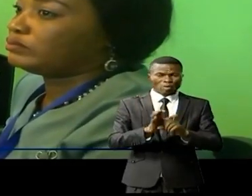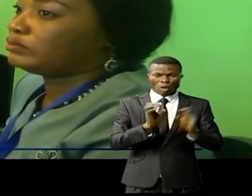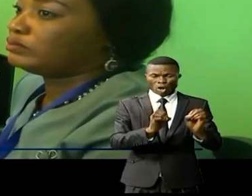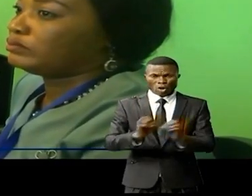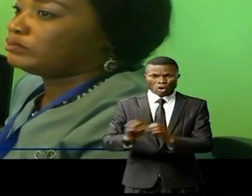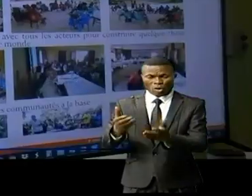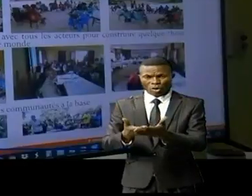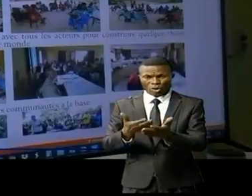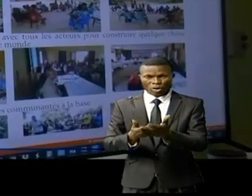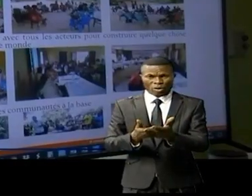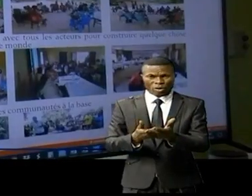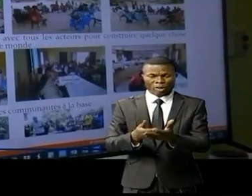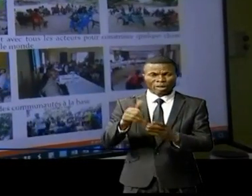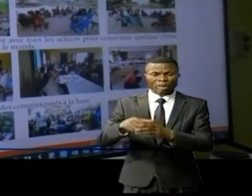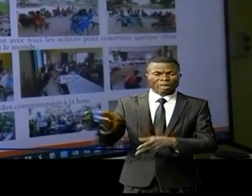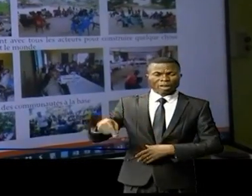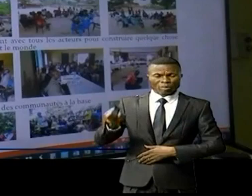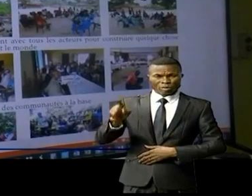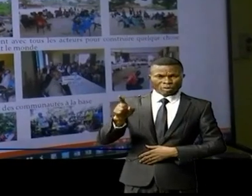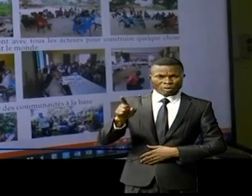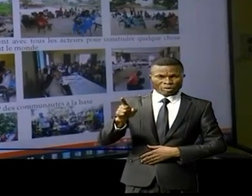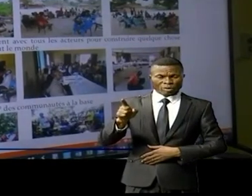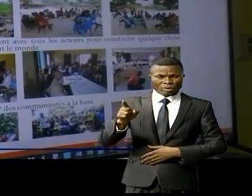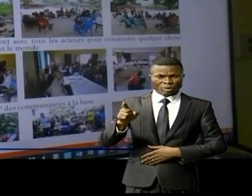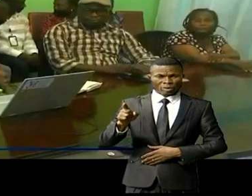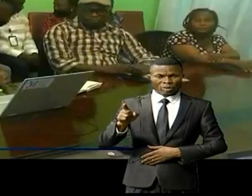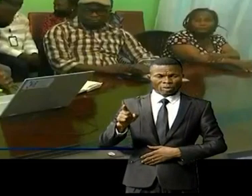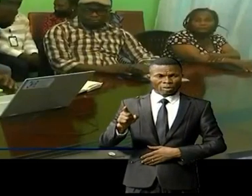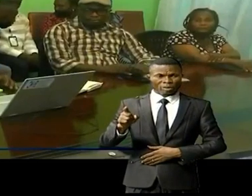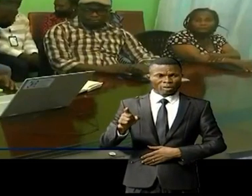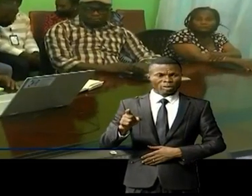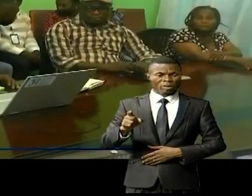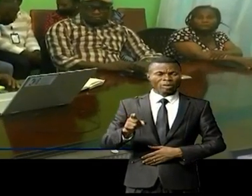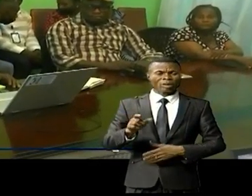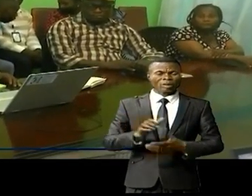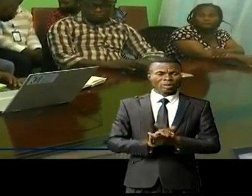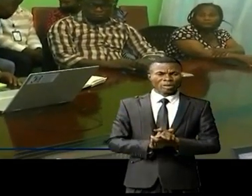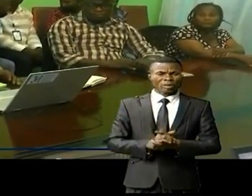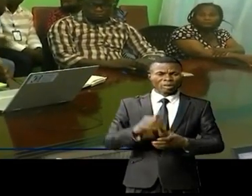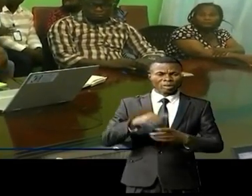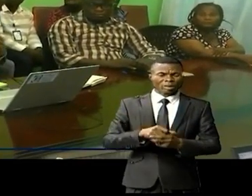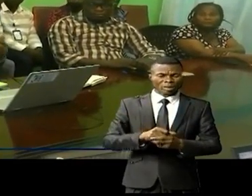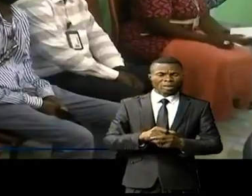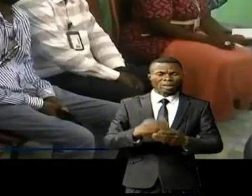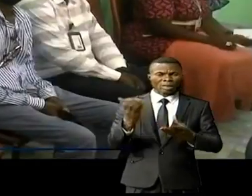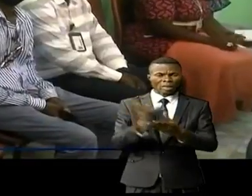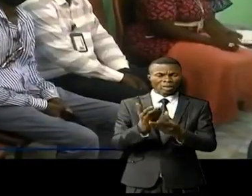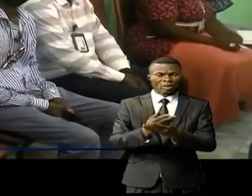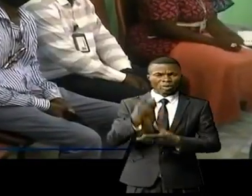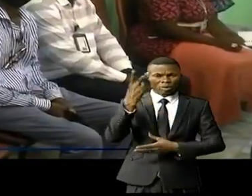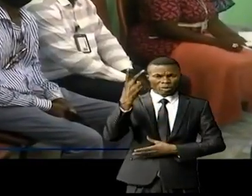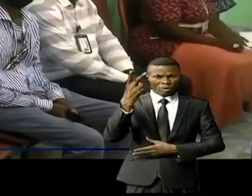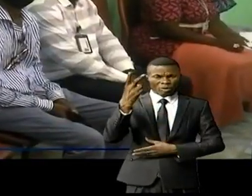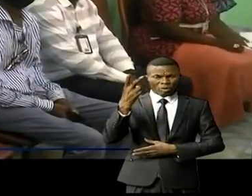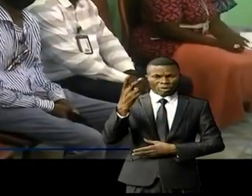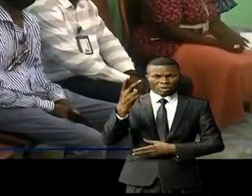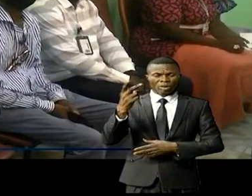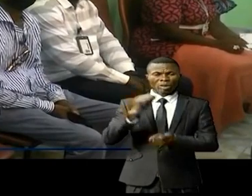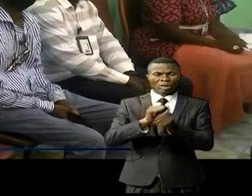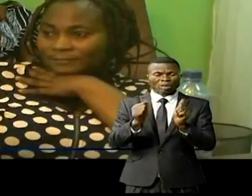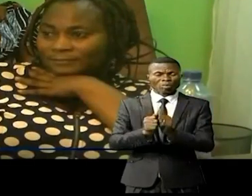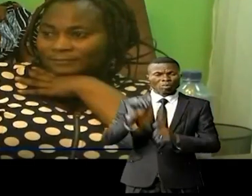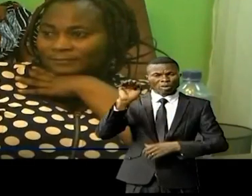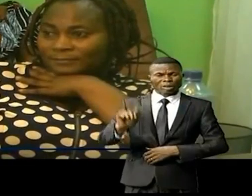dans le territoire des Cougous. Cette description s'est faite suivre d'un plaidoyer sur l'ortoie de quelques concessions